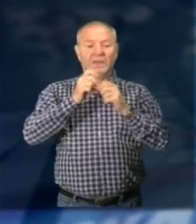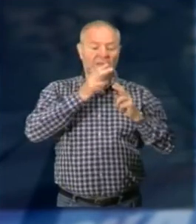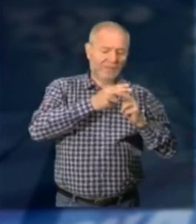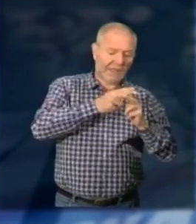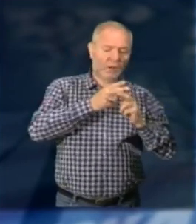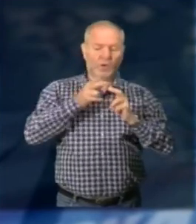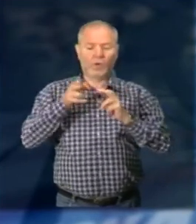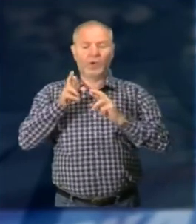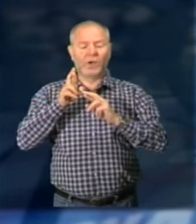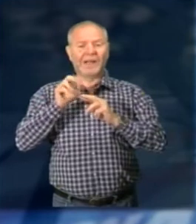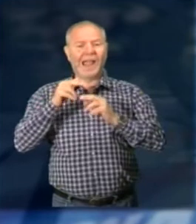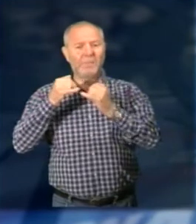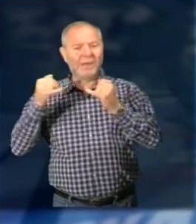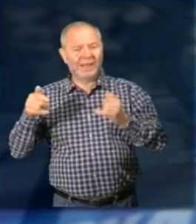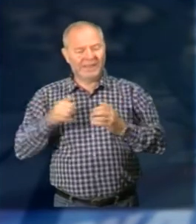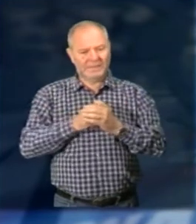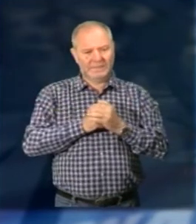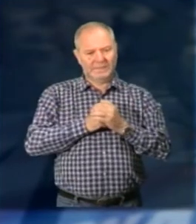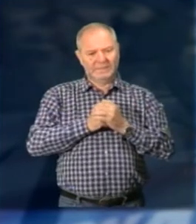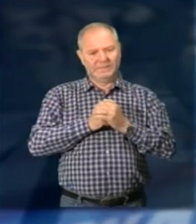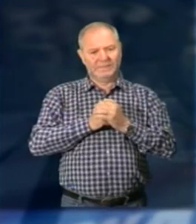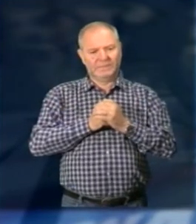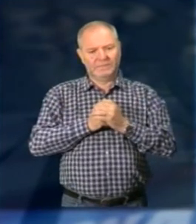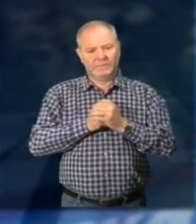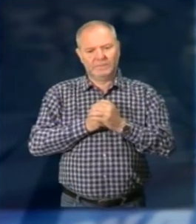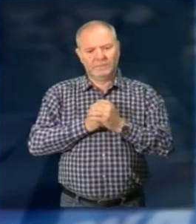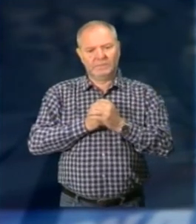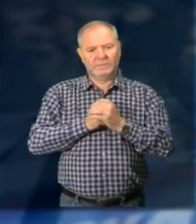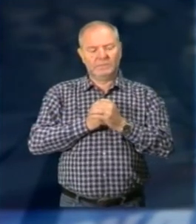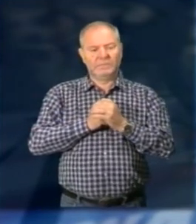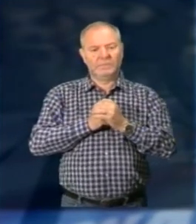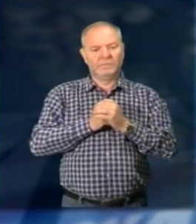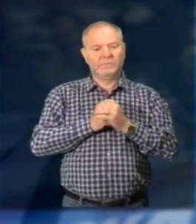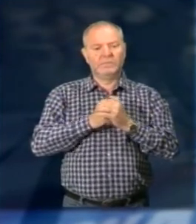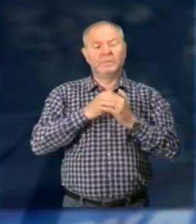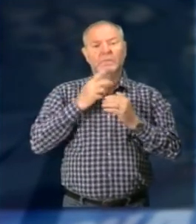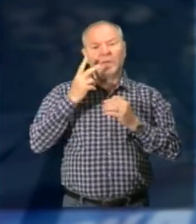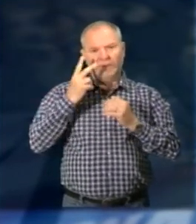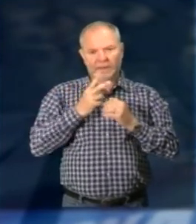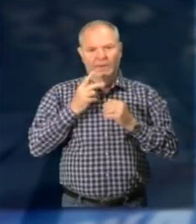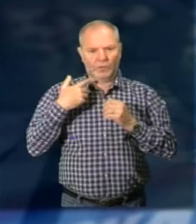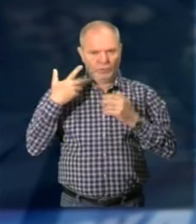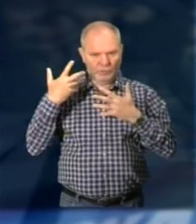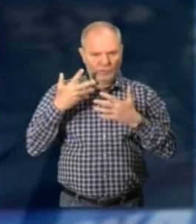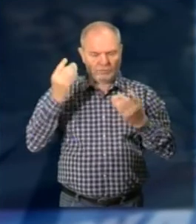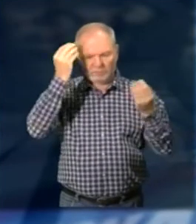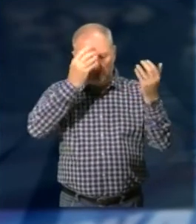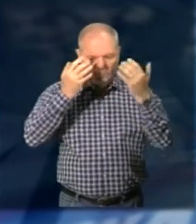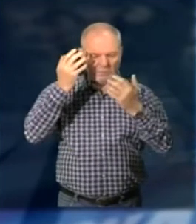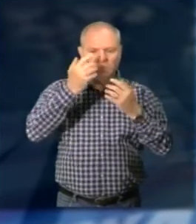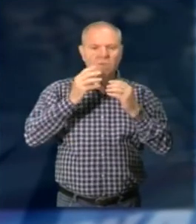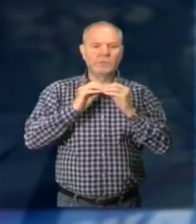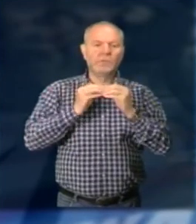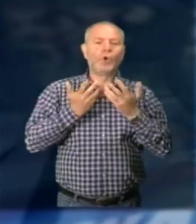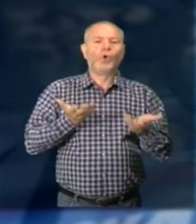alle parti in ferro Poi curerete chiaramente anche quello che è il rapporto di un'eventuale ristrutturazione? Sì, stiamo già discutendo con l'architetto